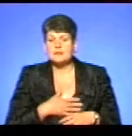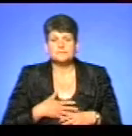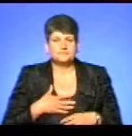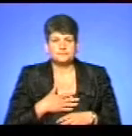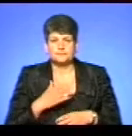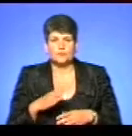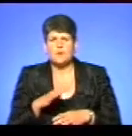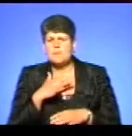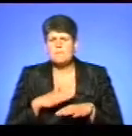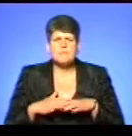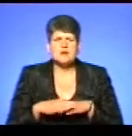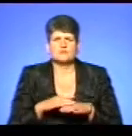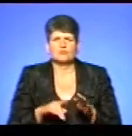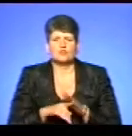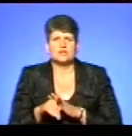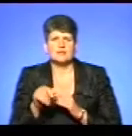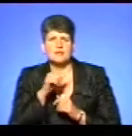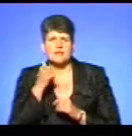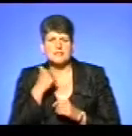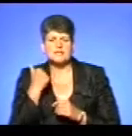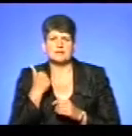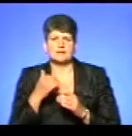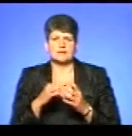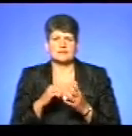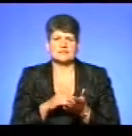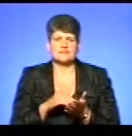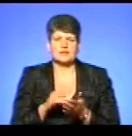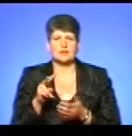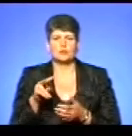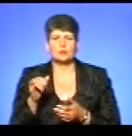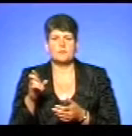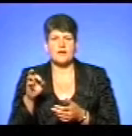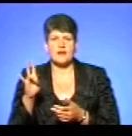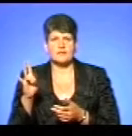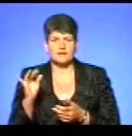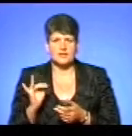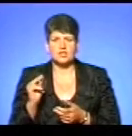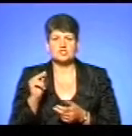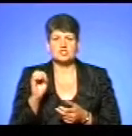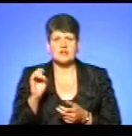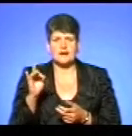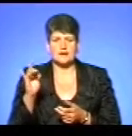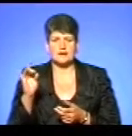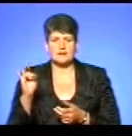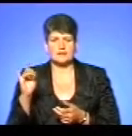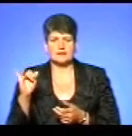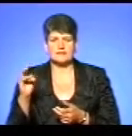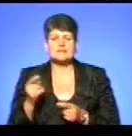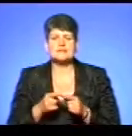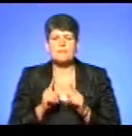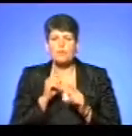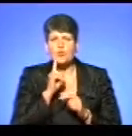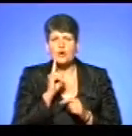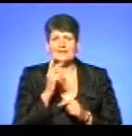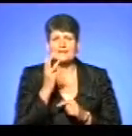що масово почали різати свині, луб'янки, чернихівці і так далі. Нема ні, а поки що це трьохкілометрова зона, це